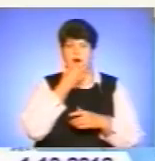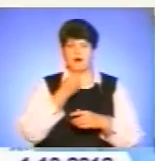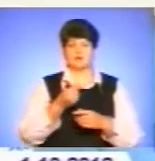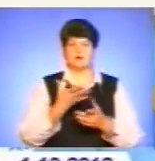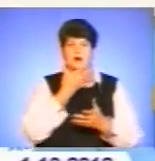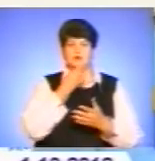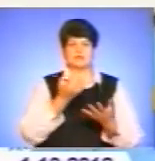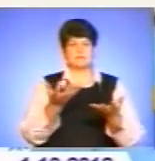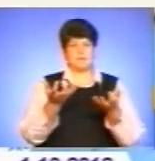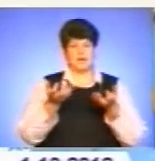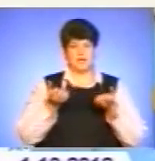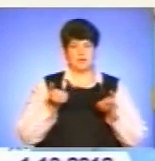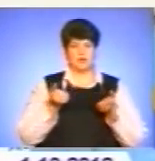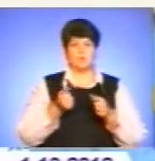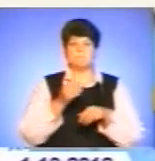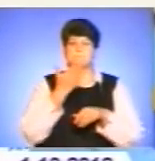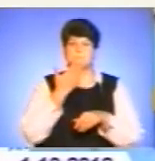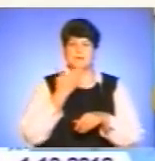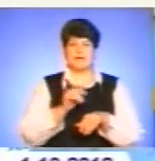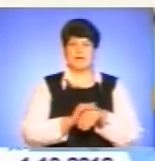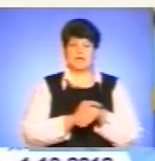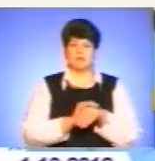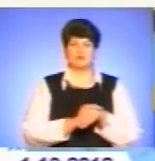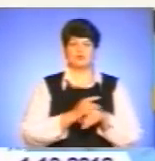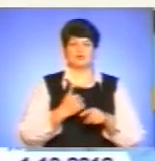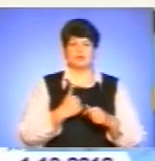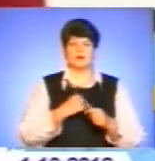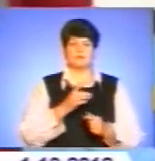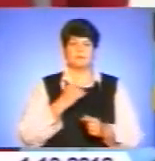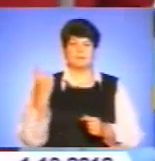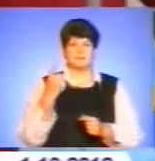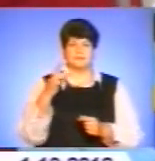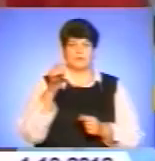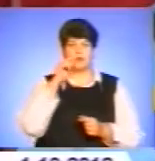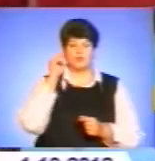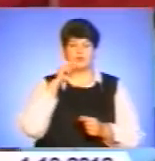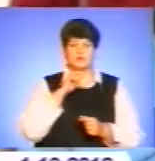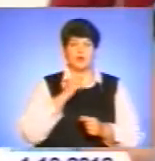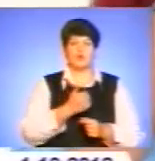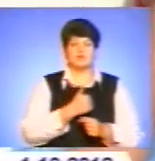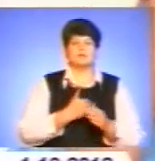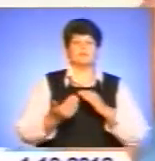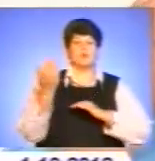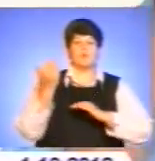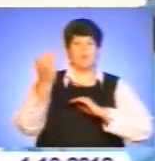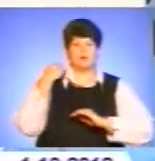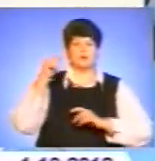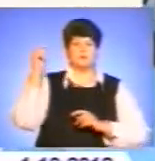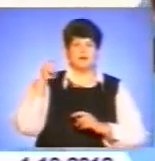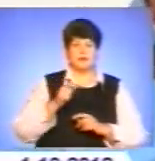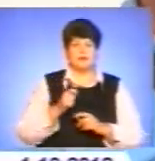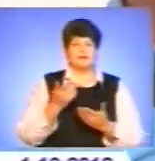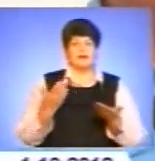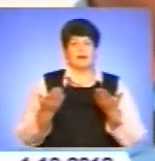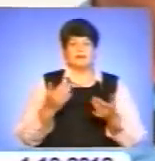не сприймали. Дуже мило, що я перший раз в ту на Україні. Знаєте, як, хотілися мої Борща, може приїхати коли, але